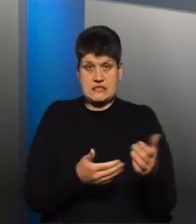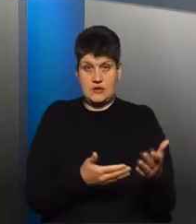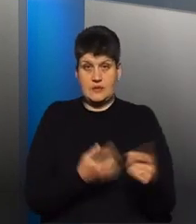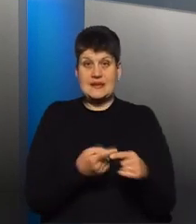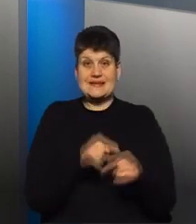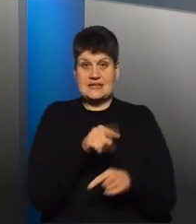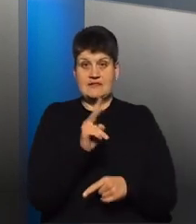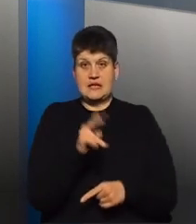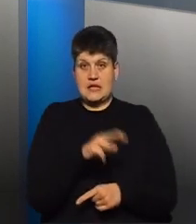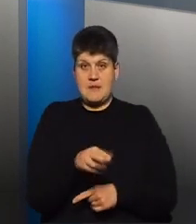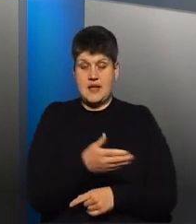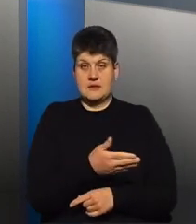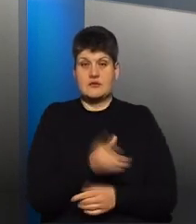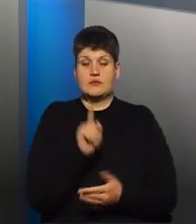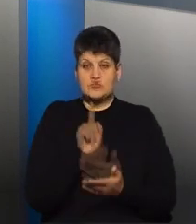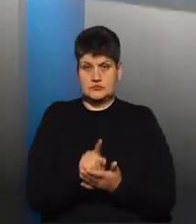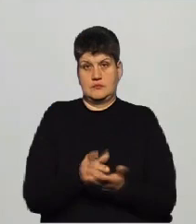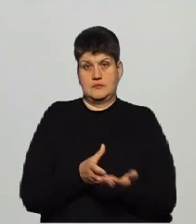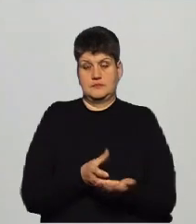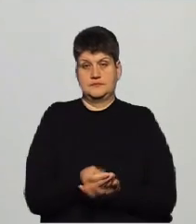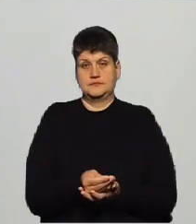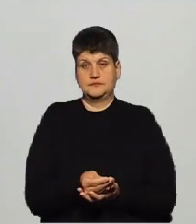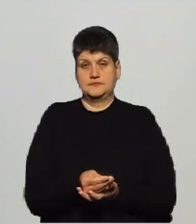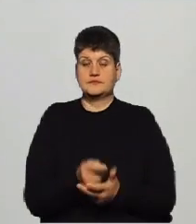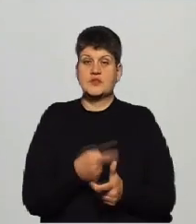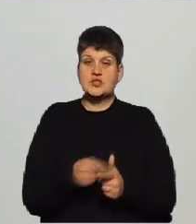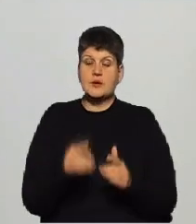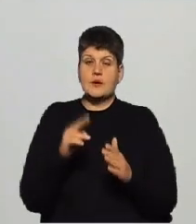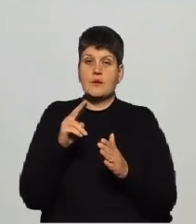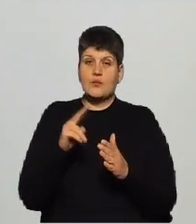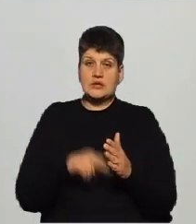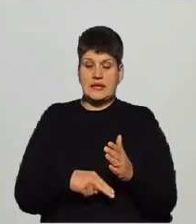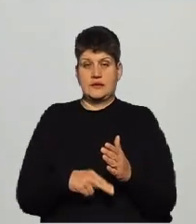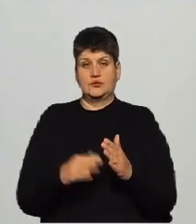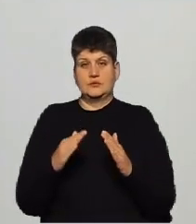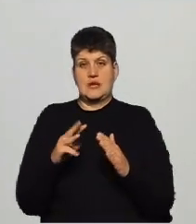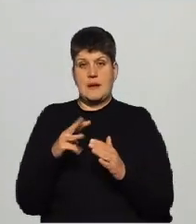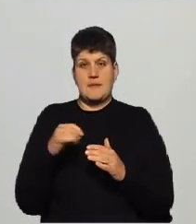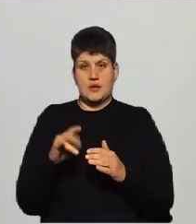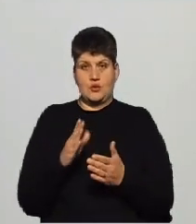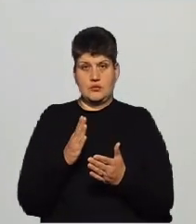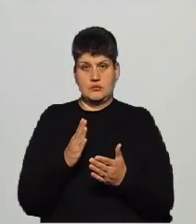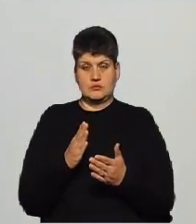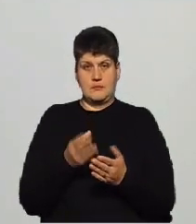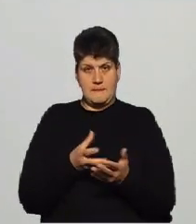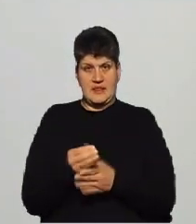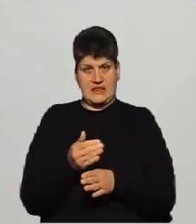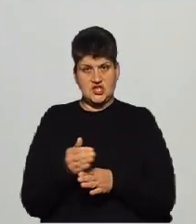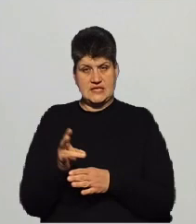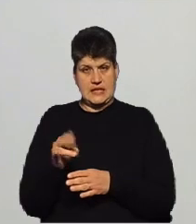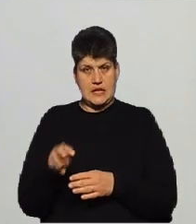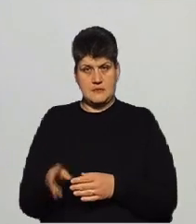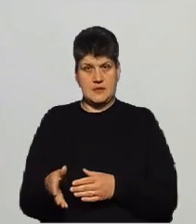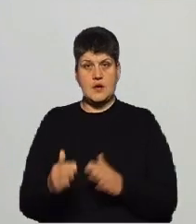метрів, вона буде платником податку. Чи податок на нерухоме майно можна оплачувати частини? Податок